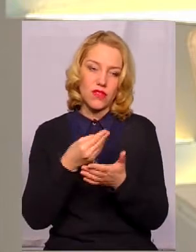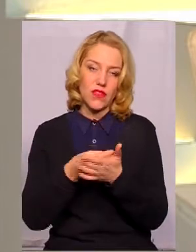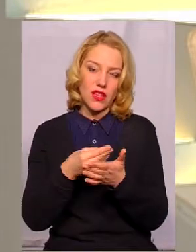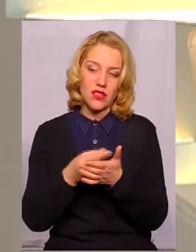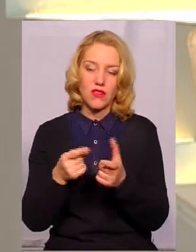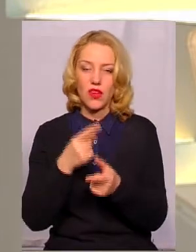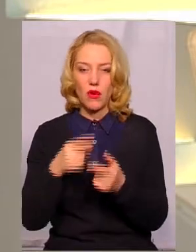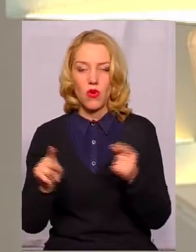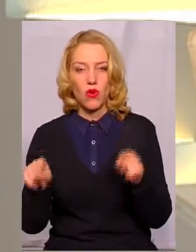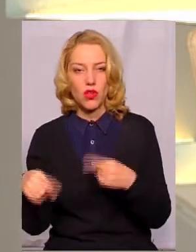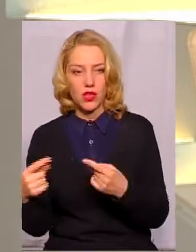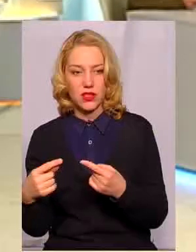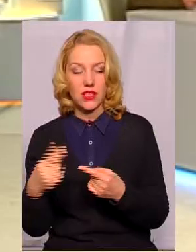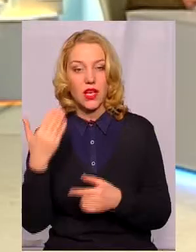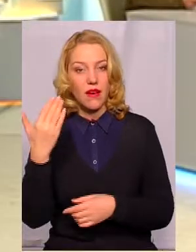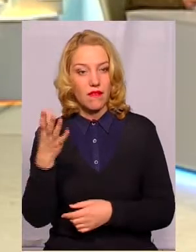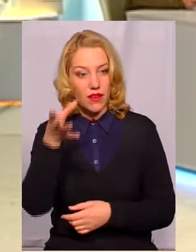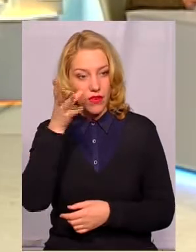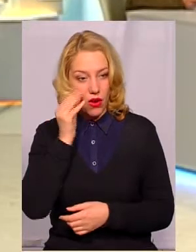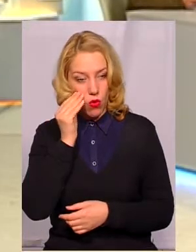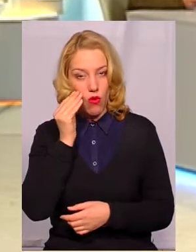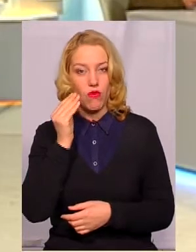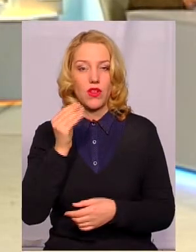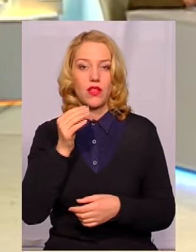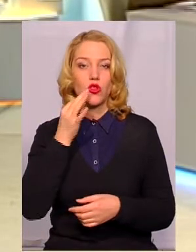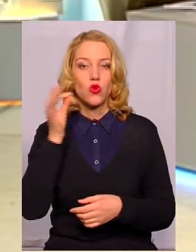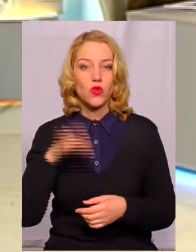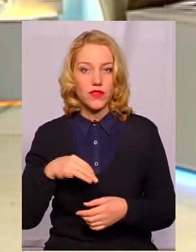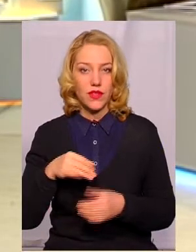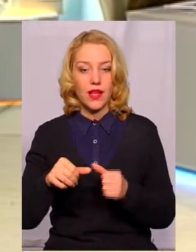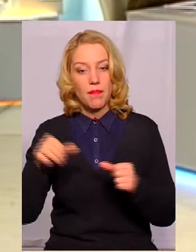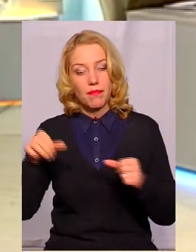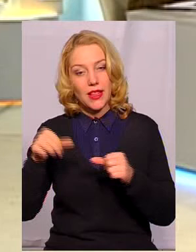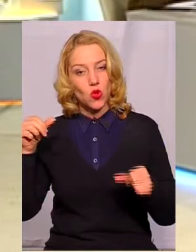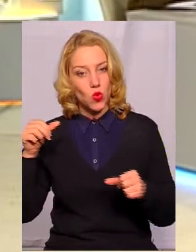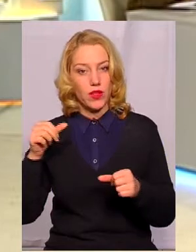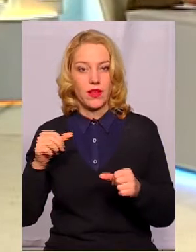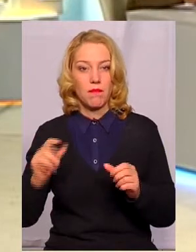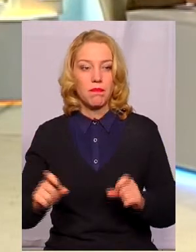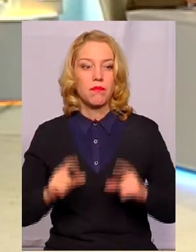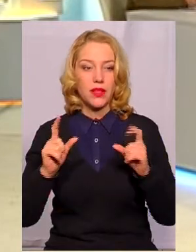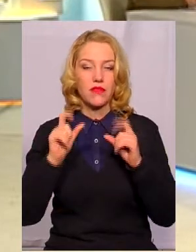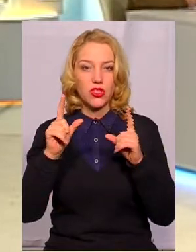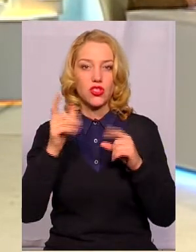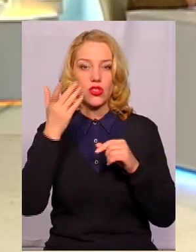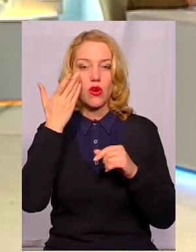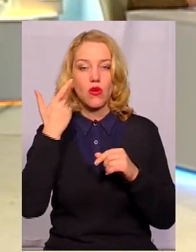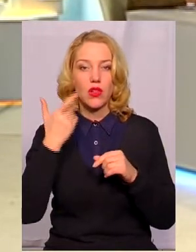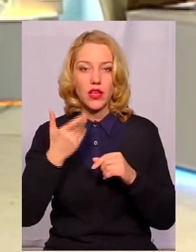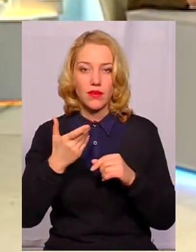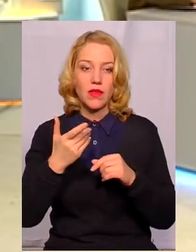організаційних. Ви враховували досвід минулих підвищень, тоді, коли